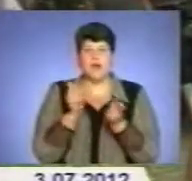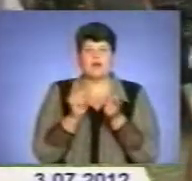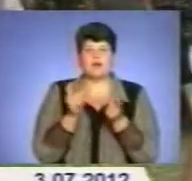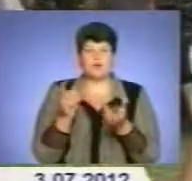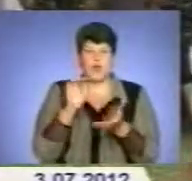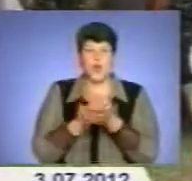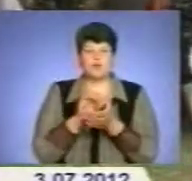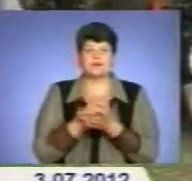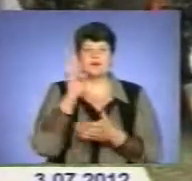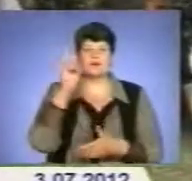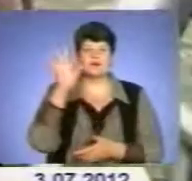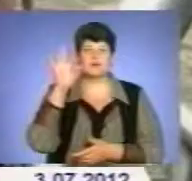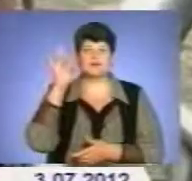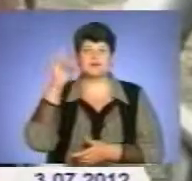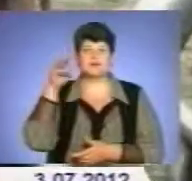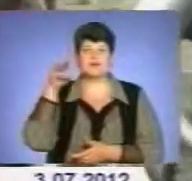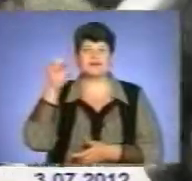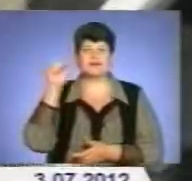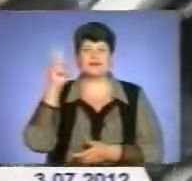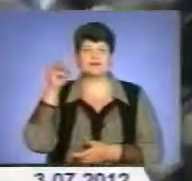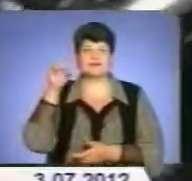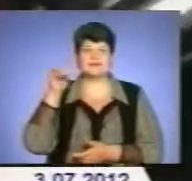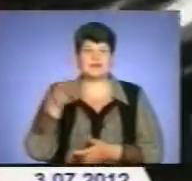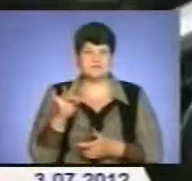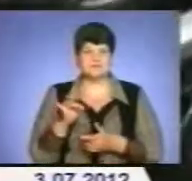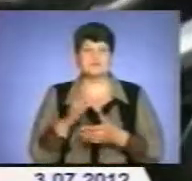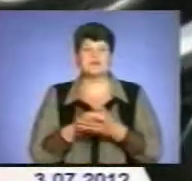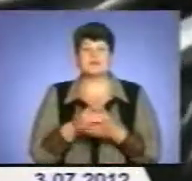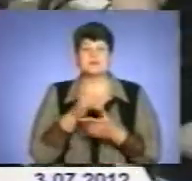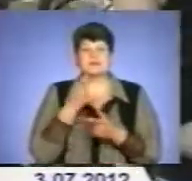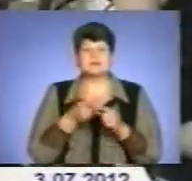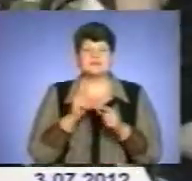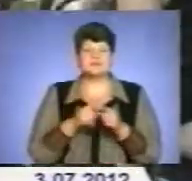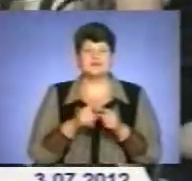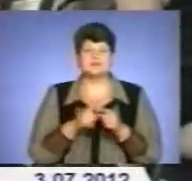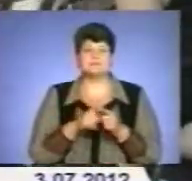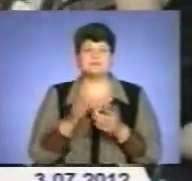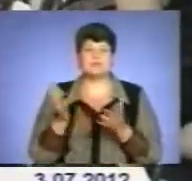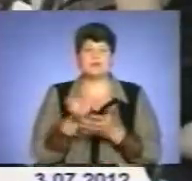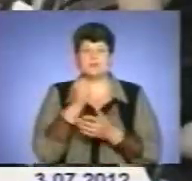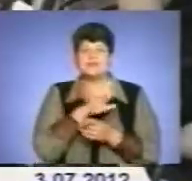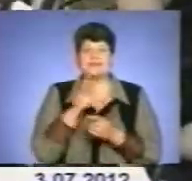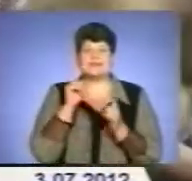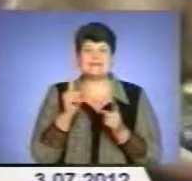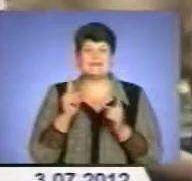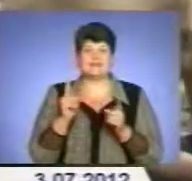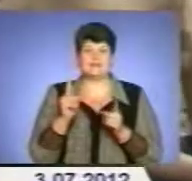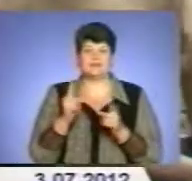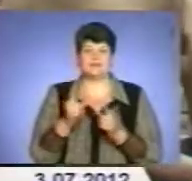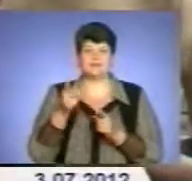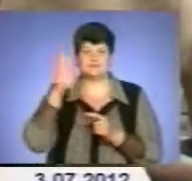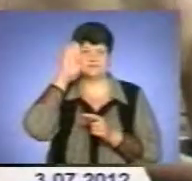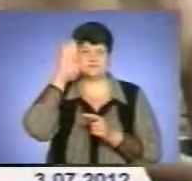Всі контакти всіх людей завжди у мене. Захоплення дорогами – не лише чоловіче заняття. Придбати мотоцикл, шкіряний одяг і стати